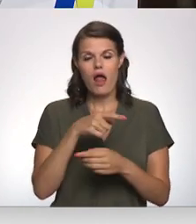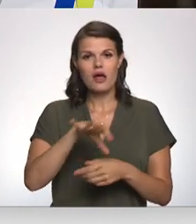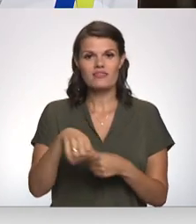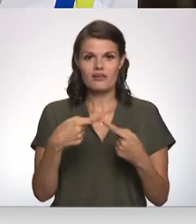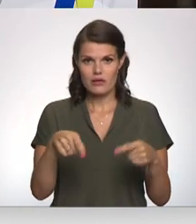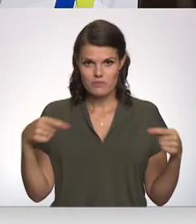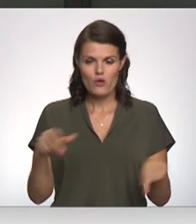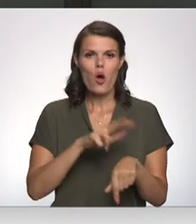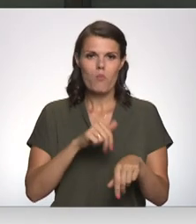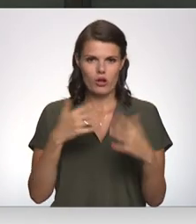mantām – policisti atguvuši.